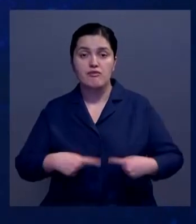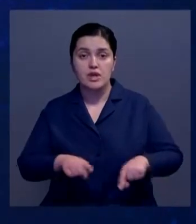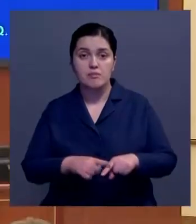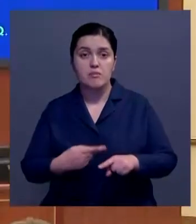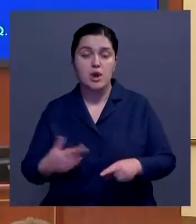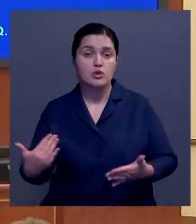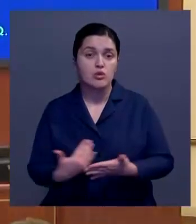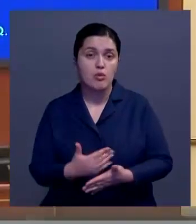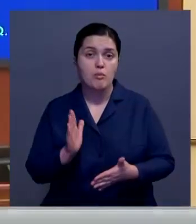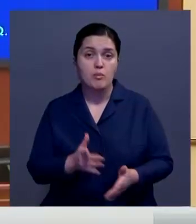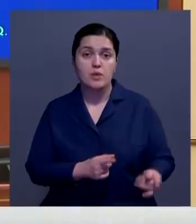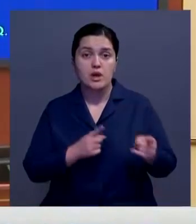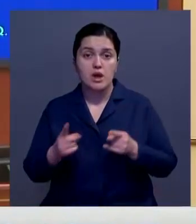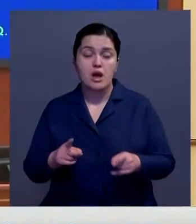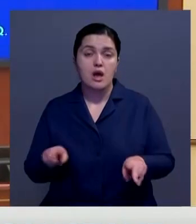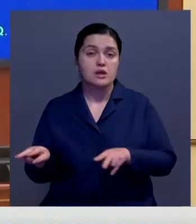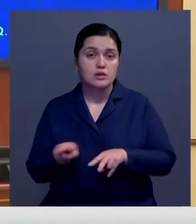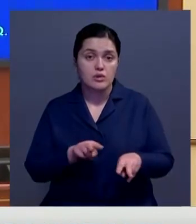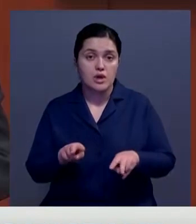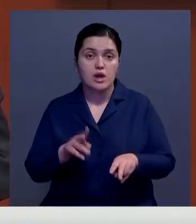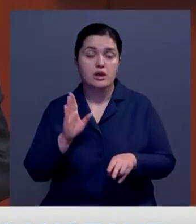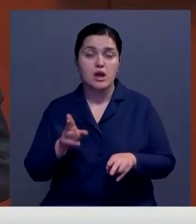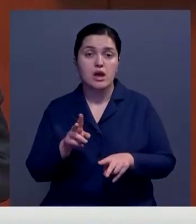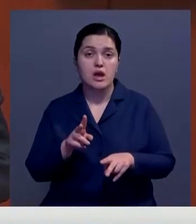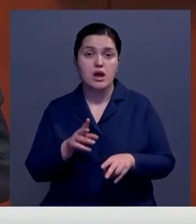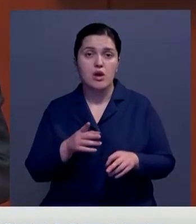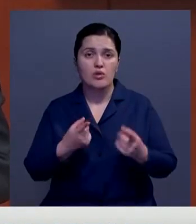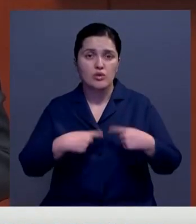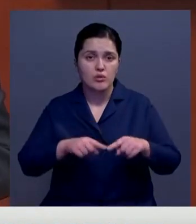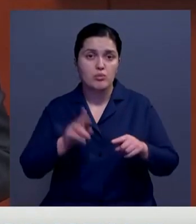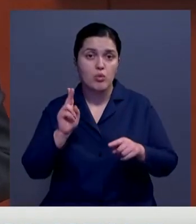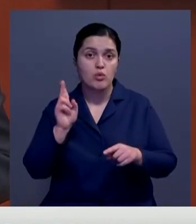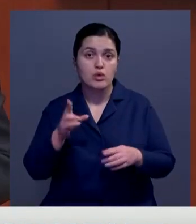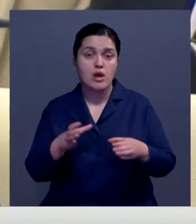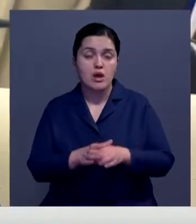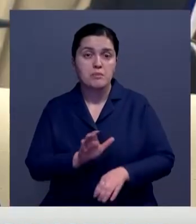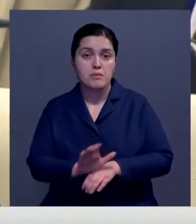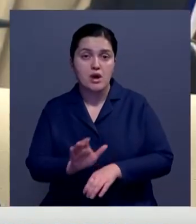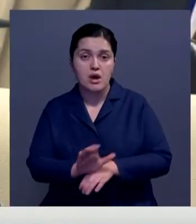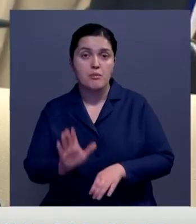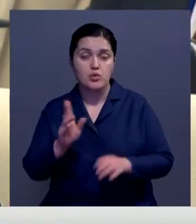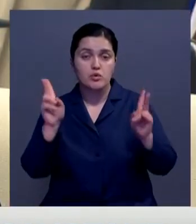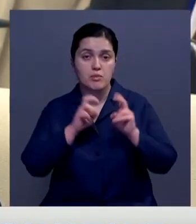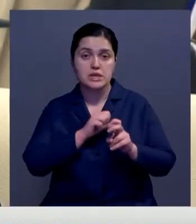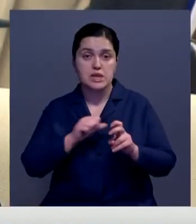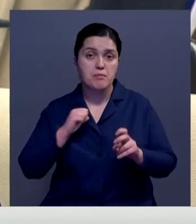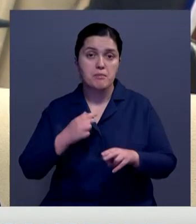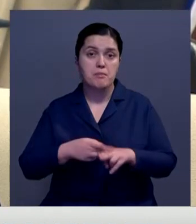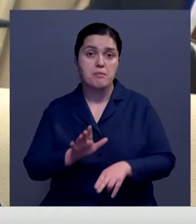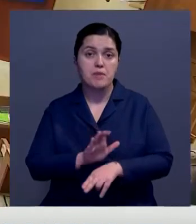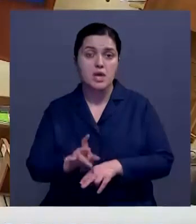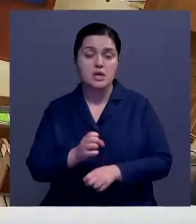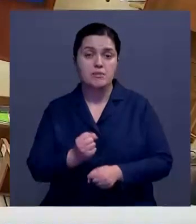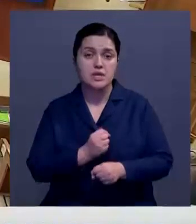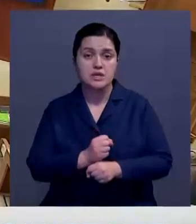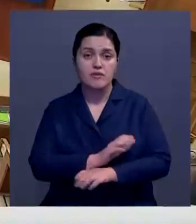отметил, основным новшеством станет переход от контроля субъектов к контролю объектов. Таким образом будет проверяться сама продукция,